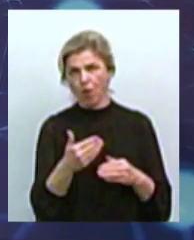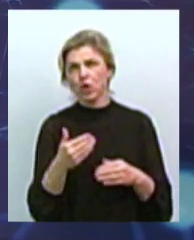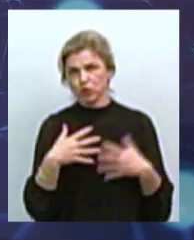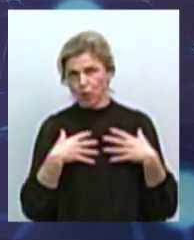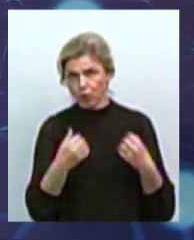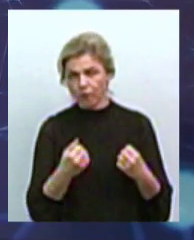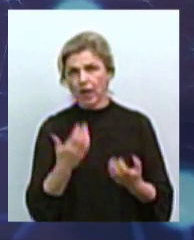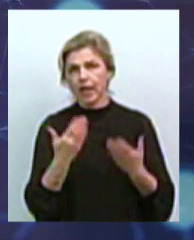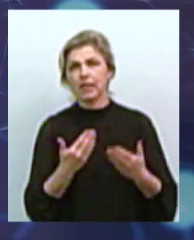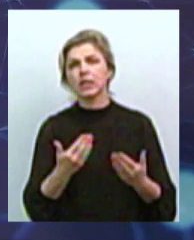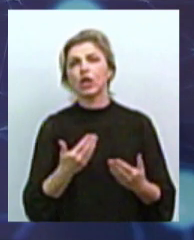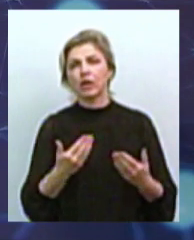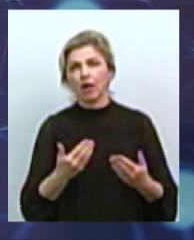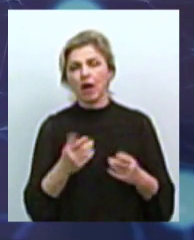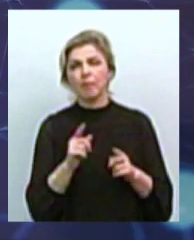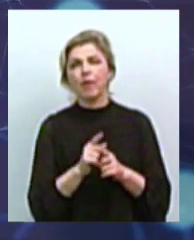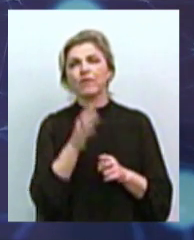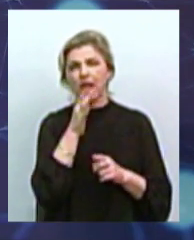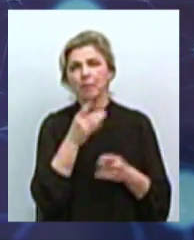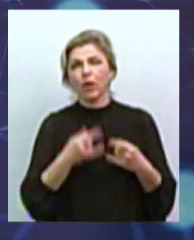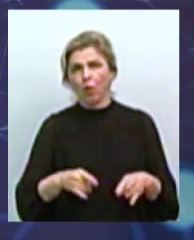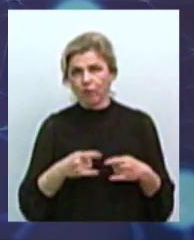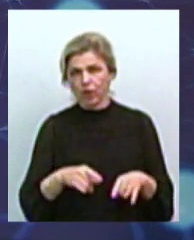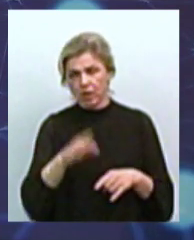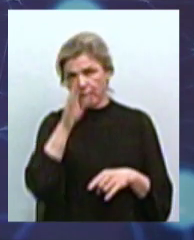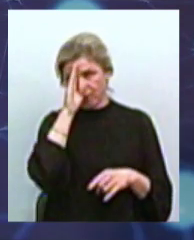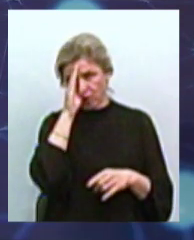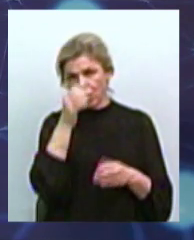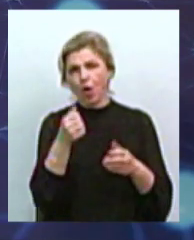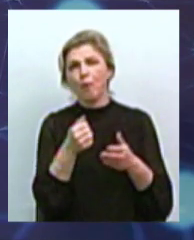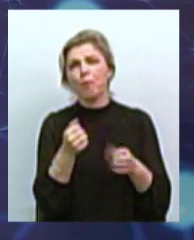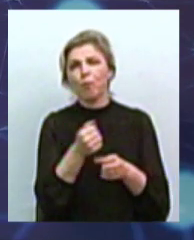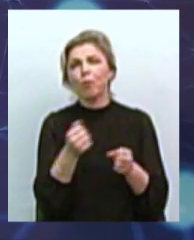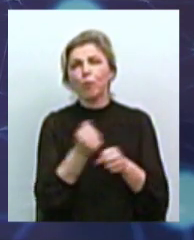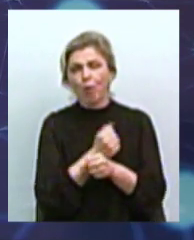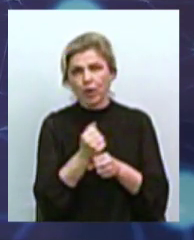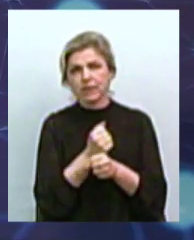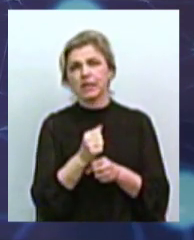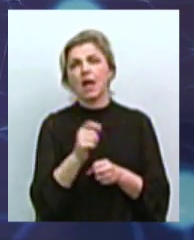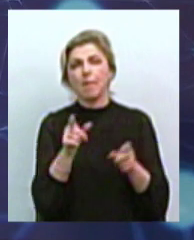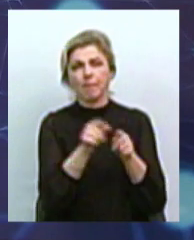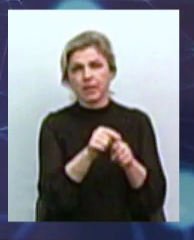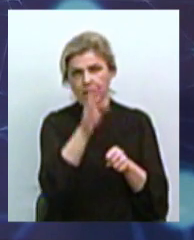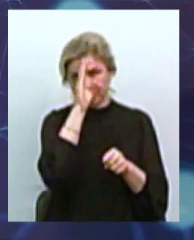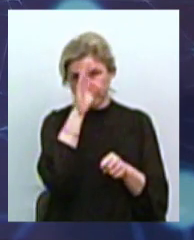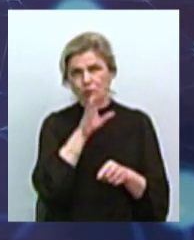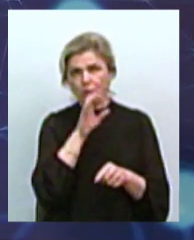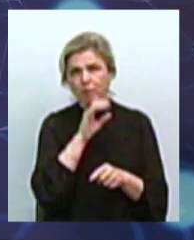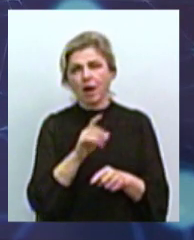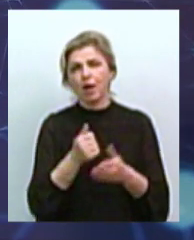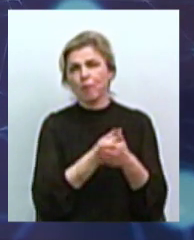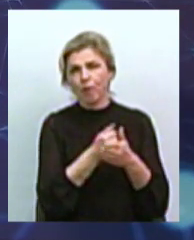Тобто, якщо тварини знаходяться в період гону, кобель бореться з кобелем за самку, їхні